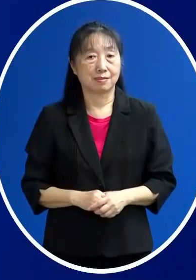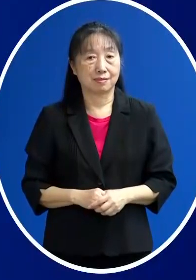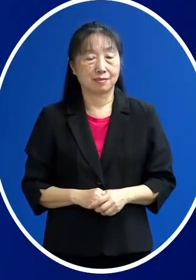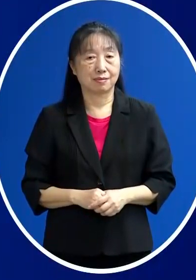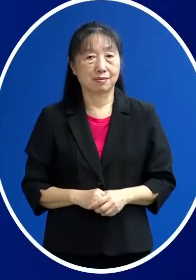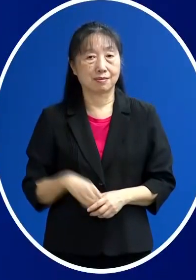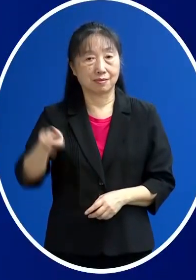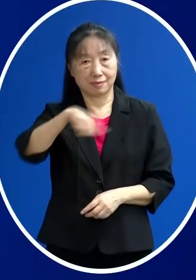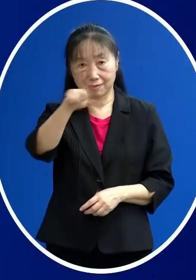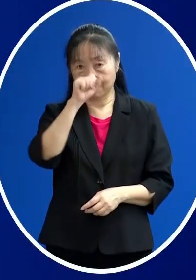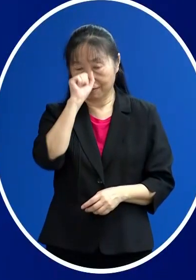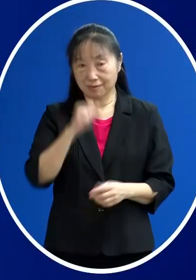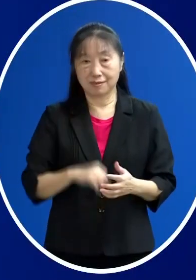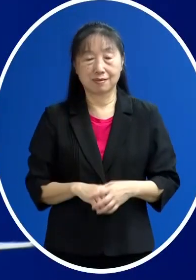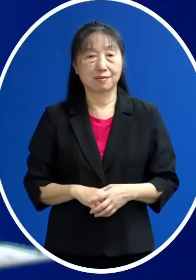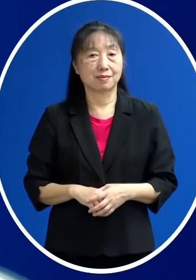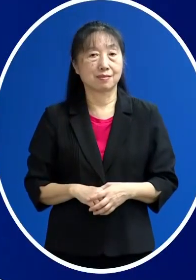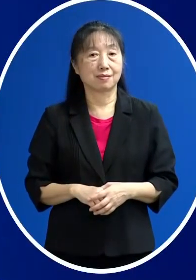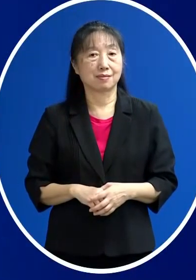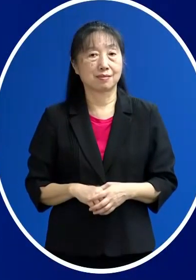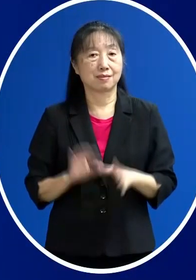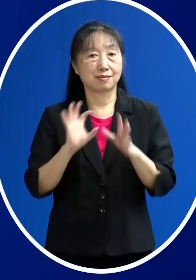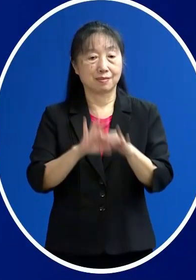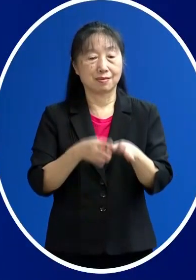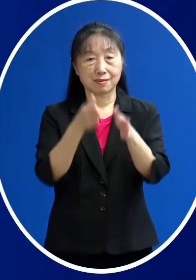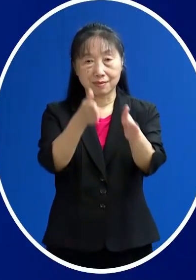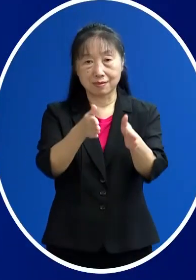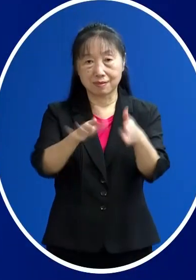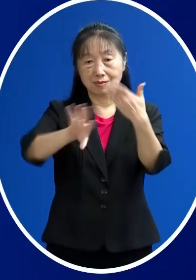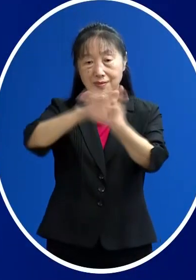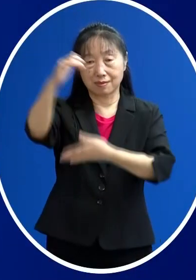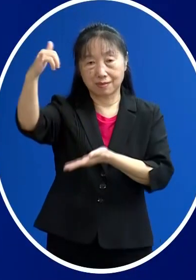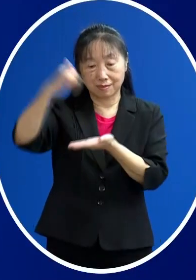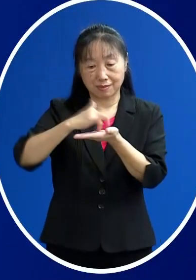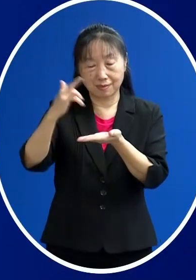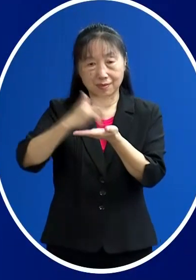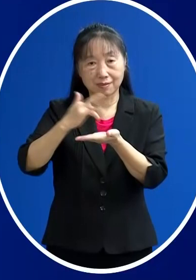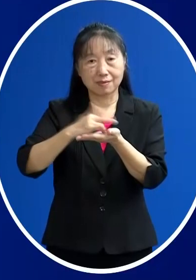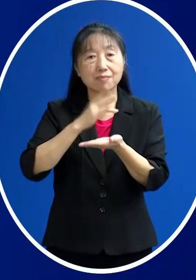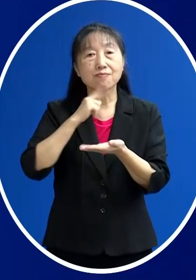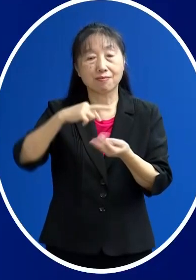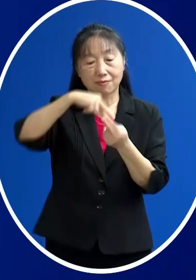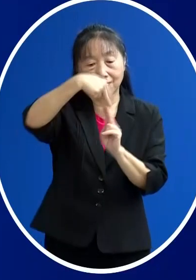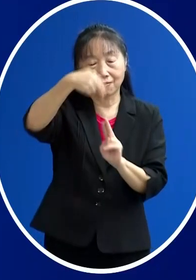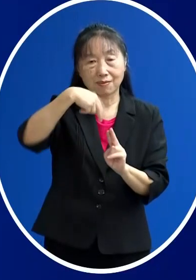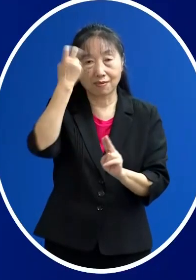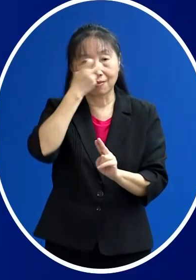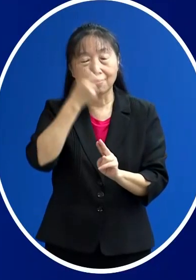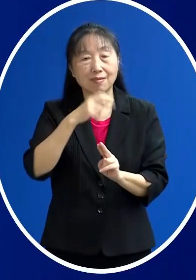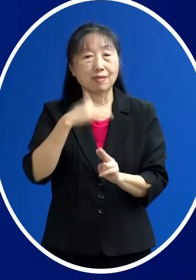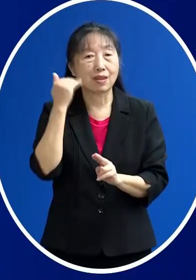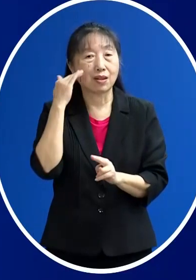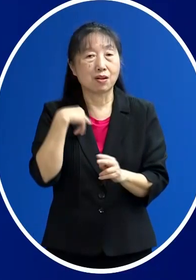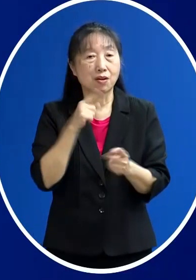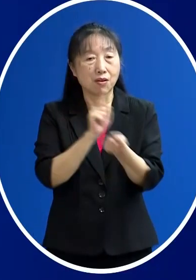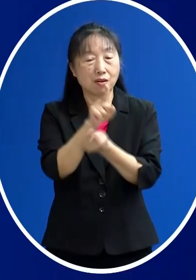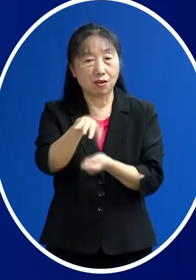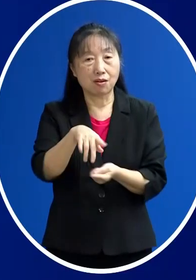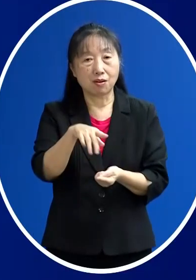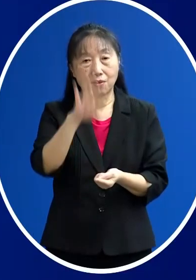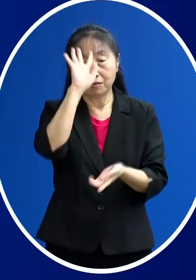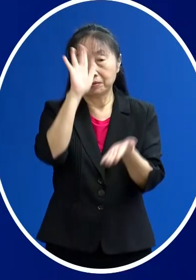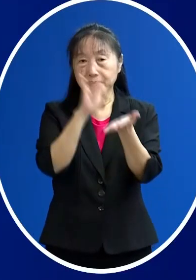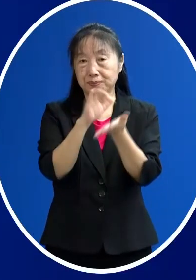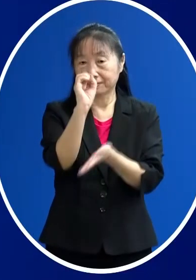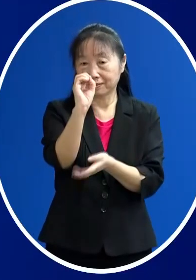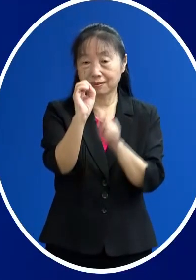好 大家好 那我們持續在做這個境外入病例的定序 那有Omicron 就會提早先跟大家做報告那